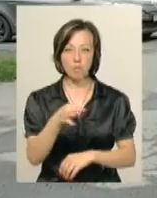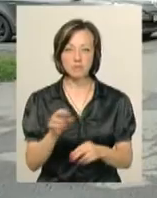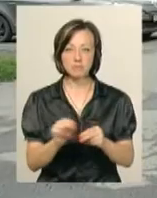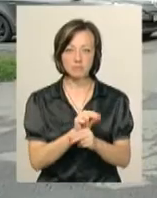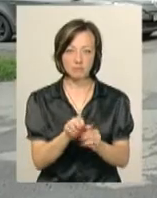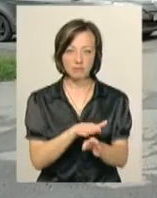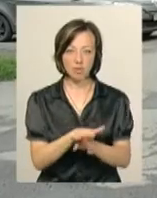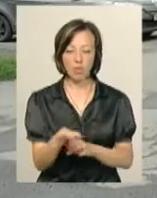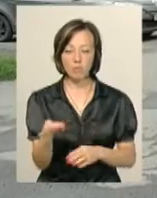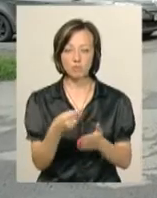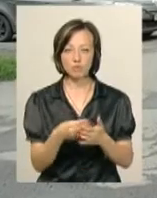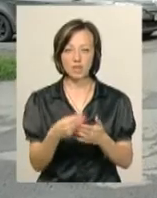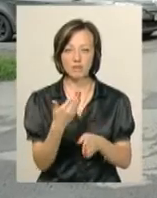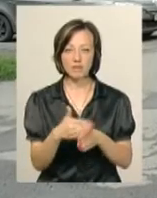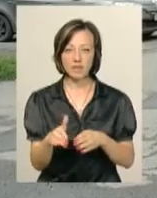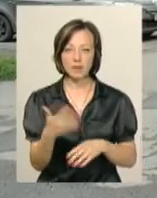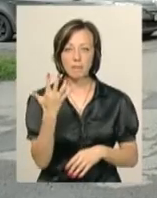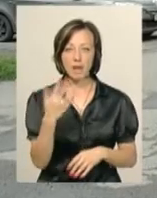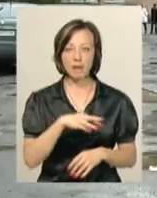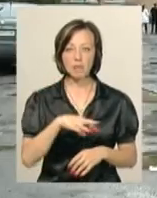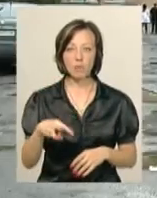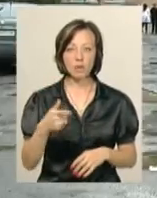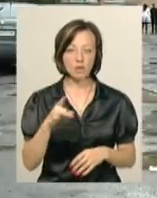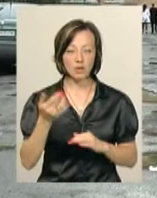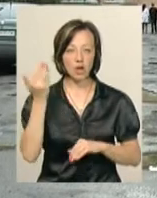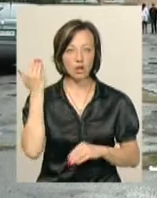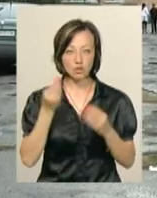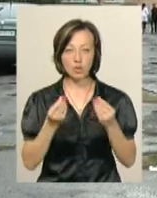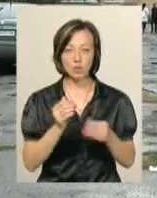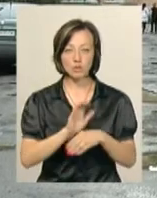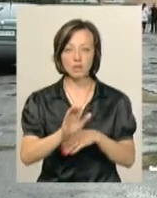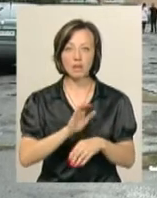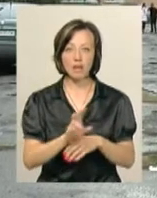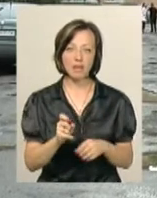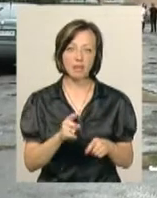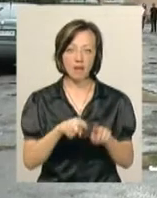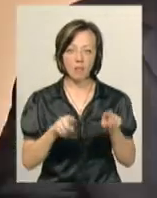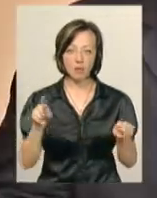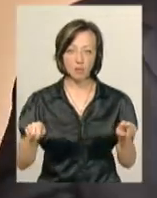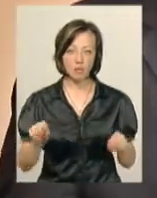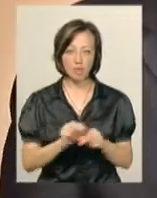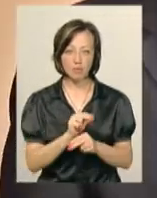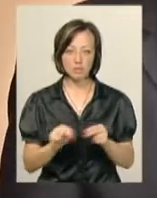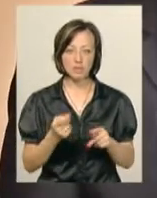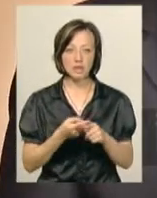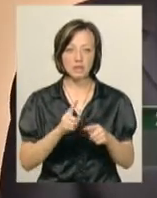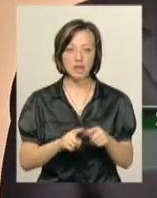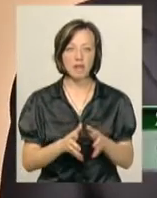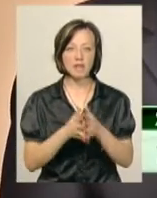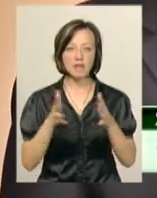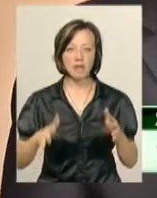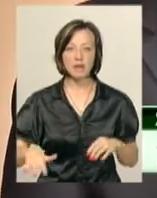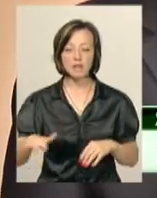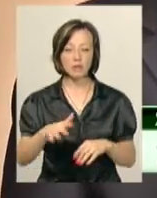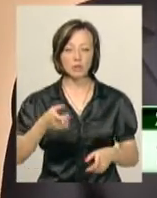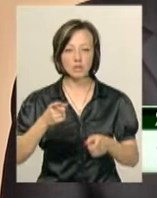З обласного бюджету на це цьогоріч виділили 5 мільйонів гривень. Раніше гроші надходили на поточні ремонти. Це велика територія, яка дійсно